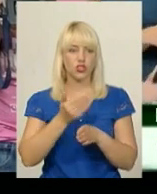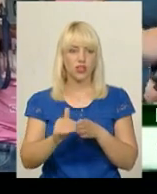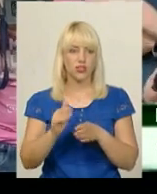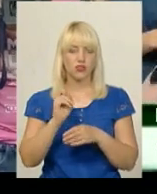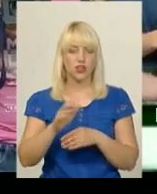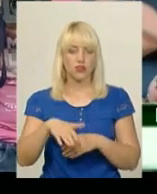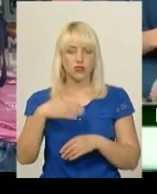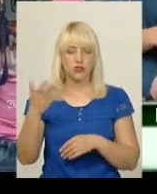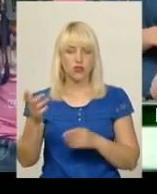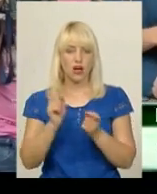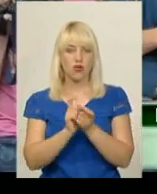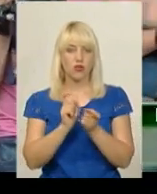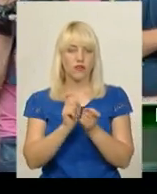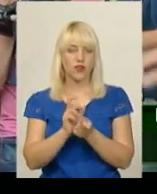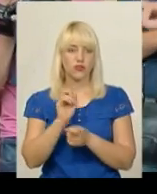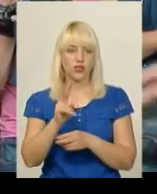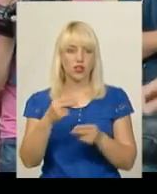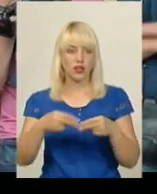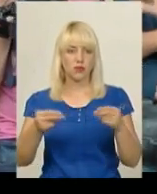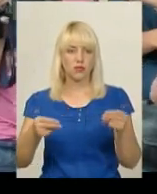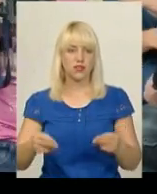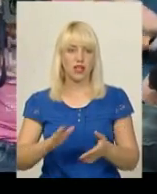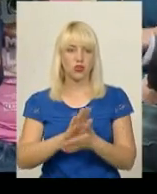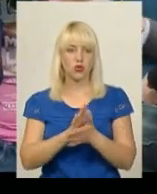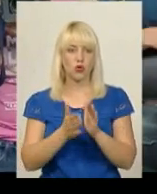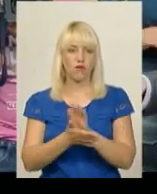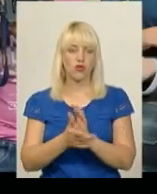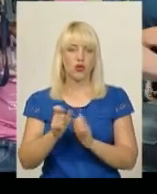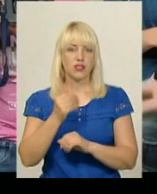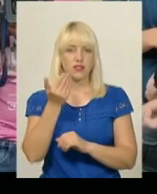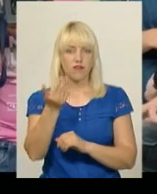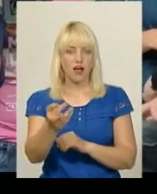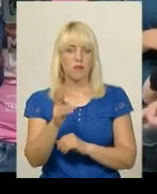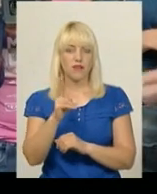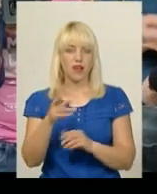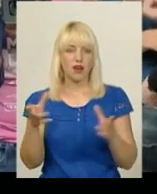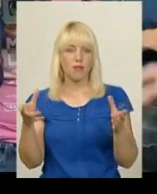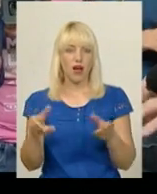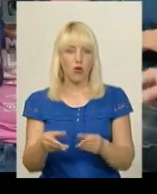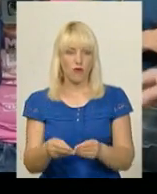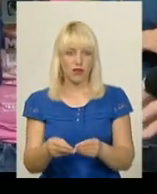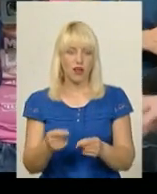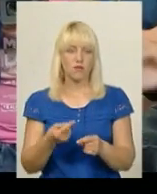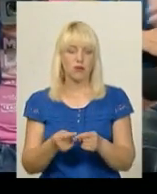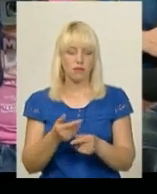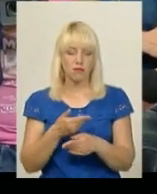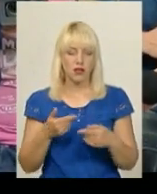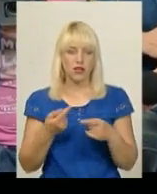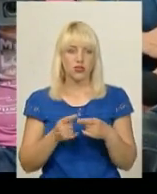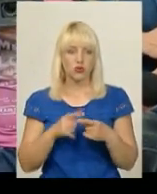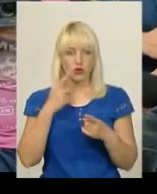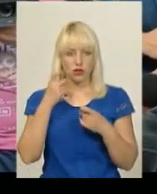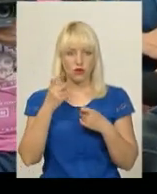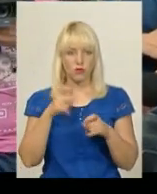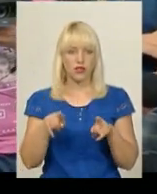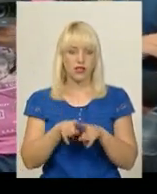сторона конфлікту і як підписан договору з вами, пачівиками, тобто ми цю інформацію відповідно